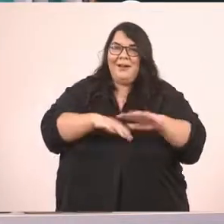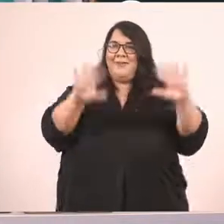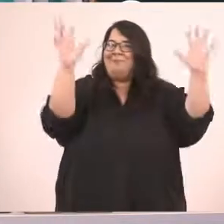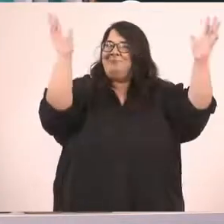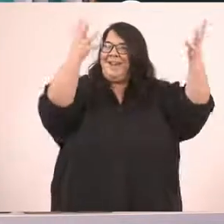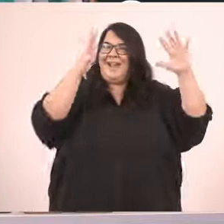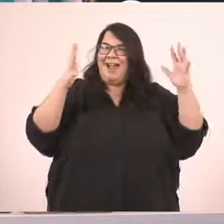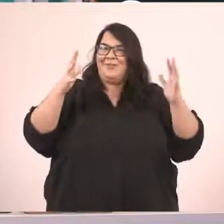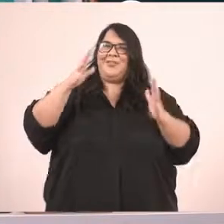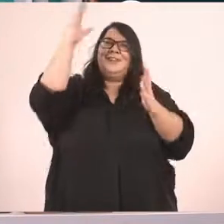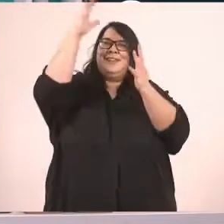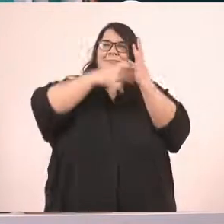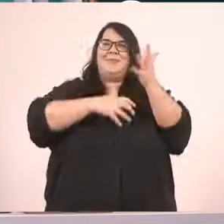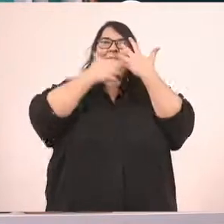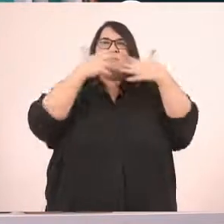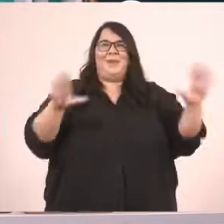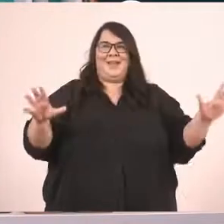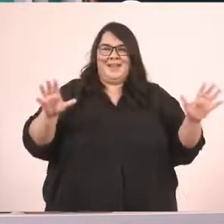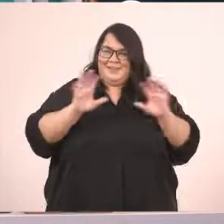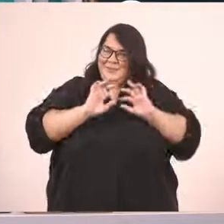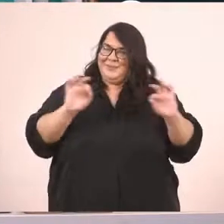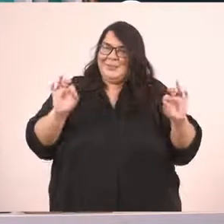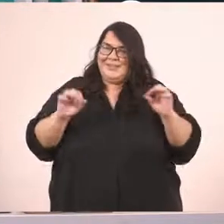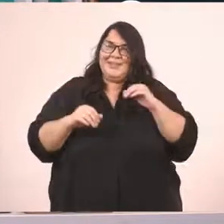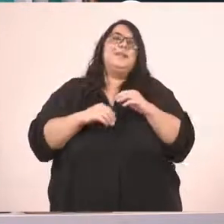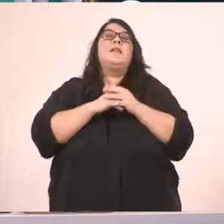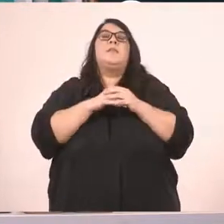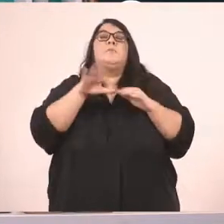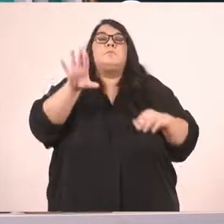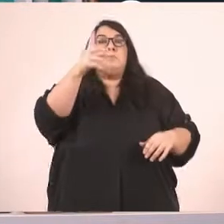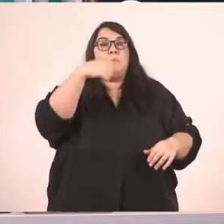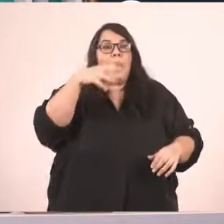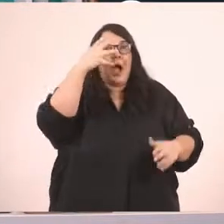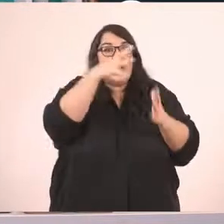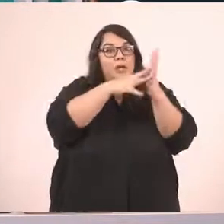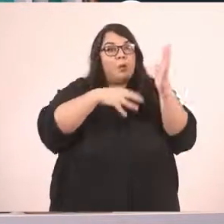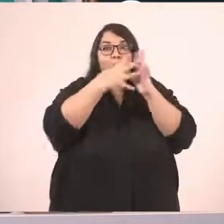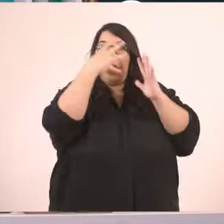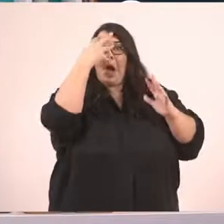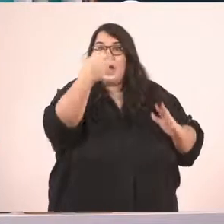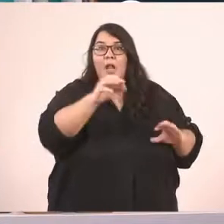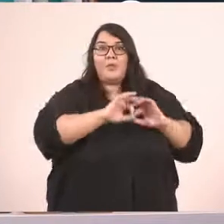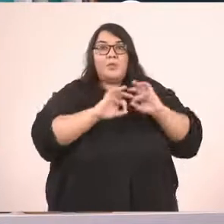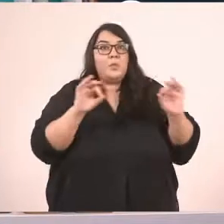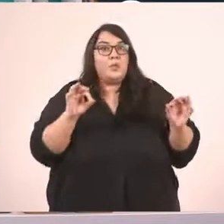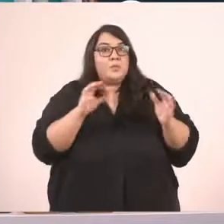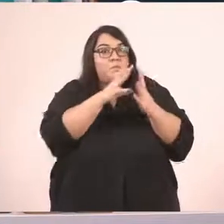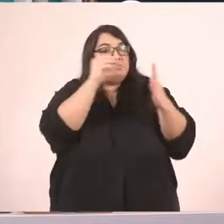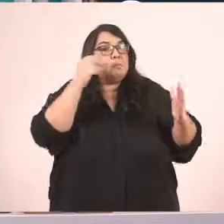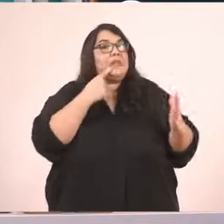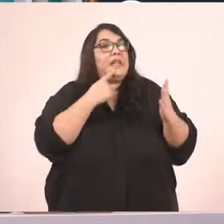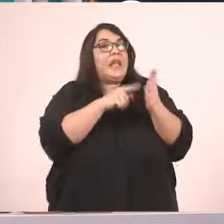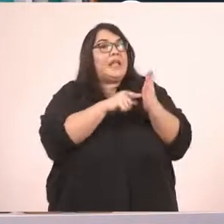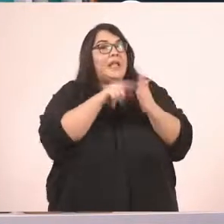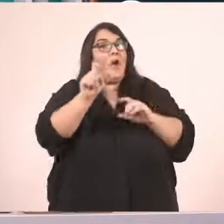παιδάκια. Διαβάσαμε λοιπόν αυτό το κείμενο. Θέλω να δω άμα καταλάβατε τι λέει το κείμενο. Γι' αυτό θα σας κάνω